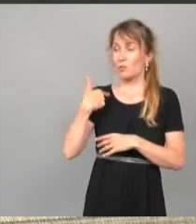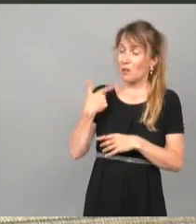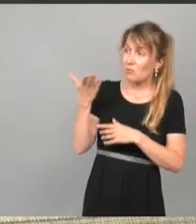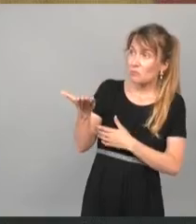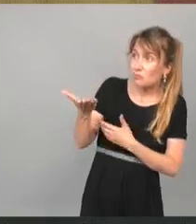Je vous souhaite. – Sous